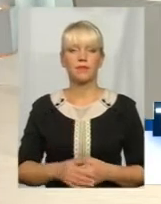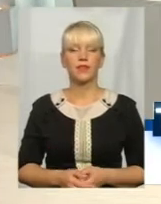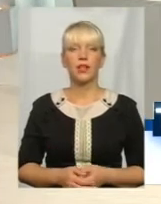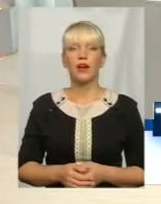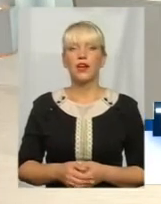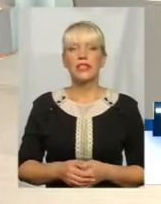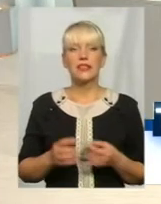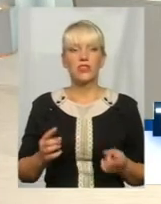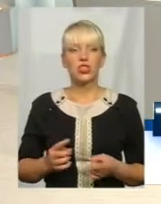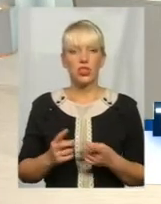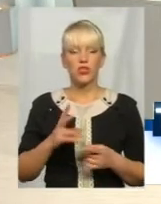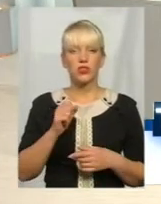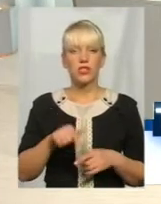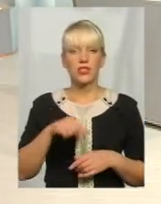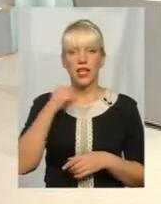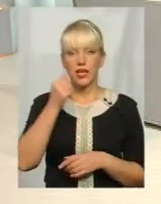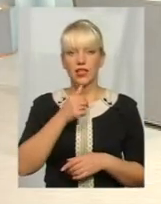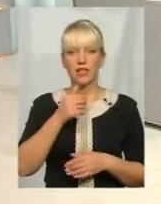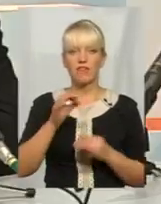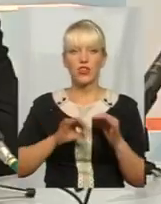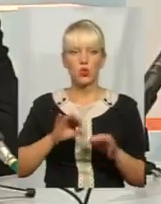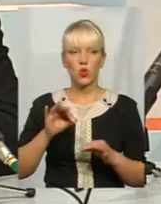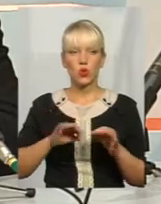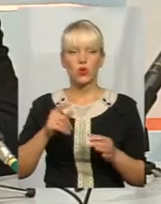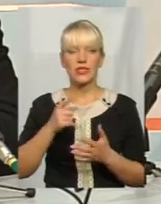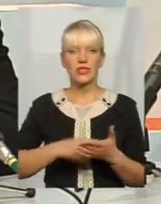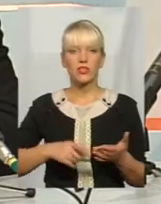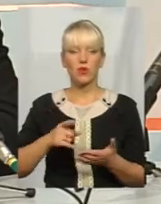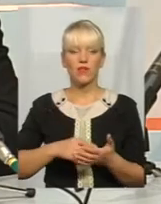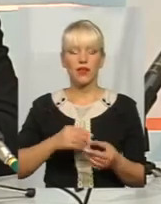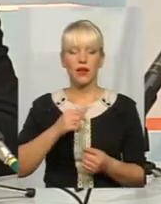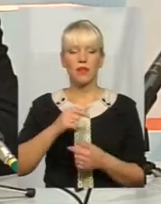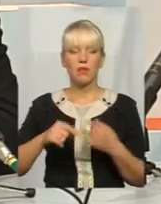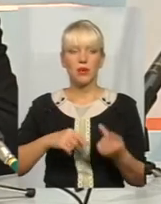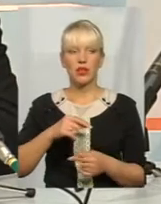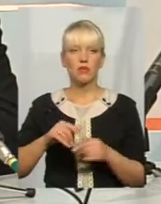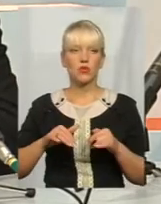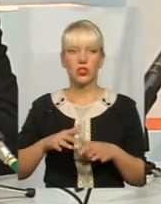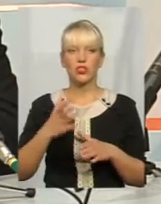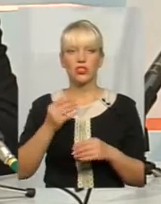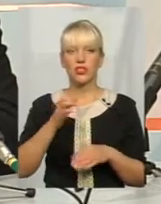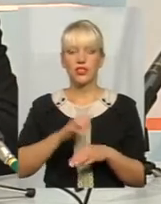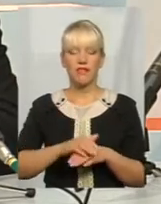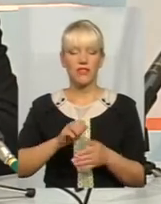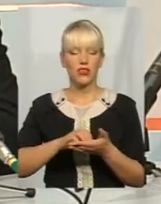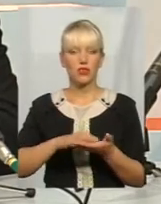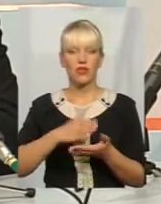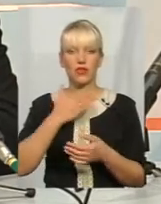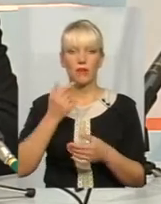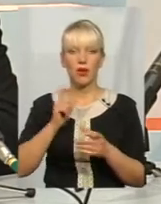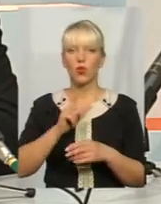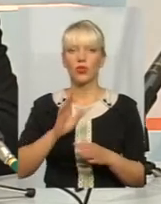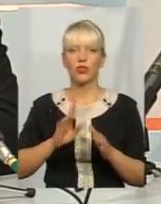Звичайно, за цей рік відсоток скасування підприємницької діяльності у нас ще не зафіксований, тобто люди тільки